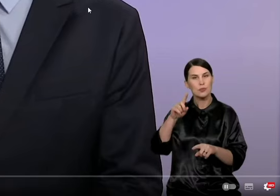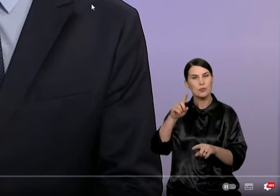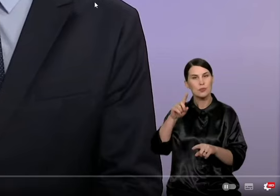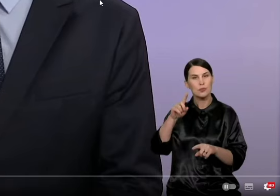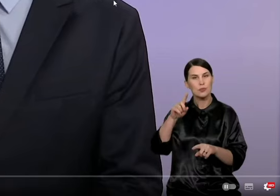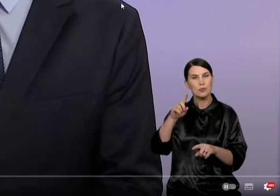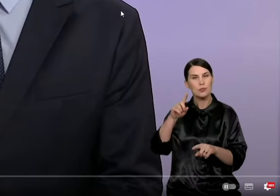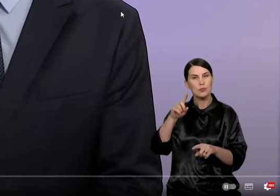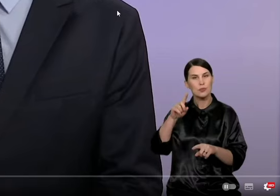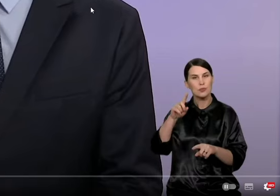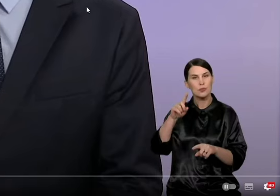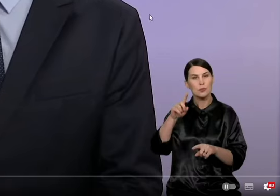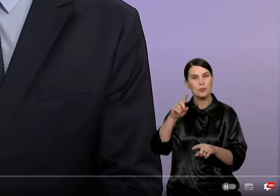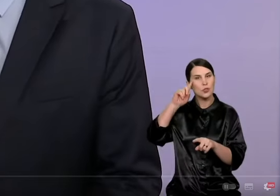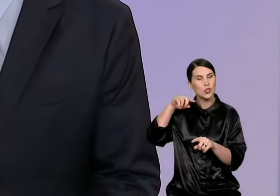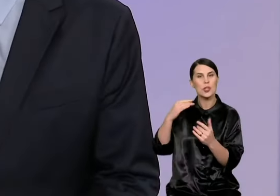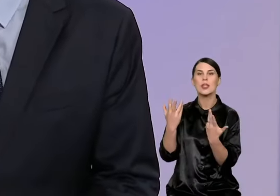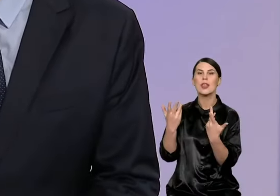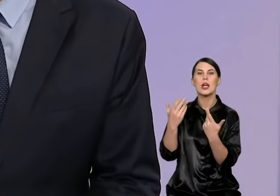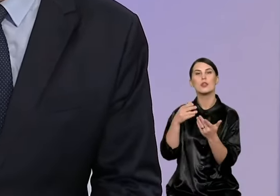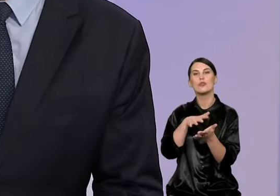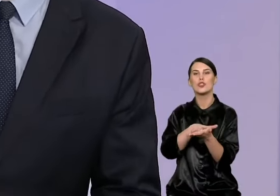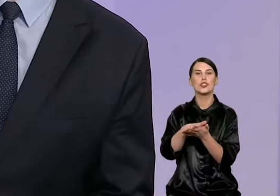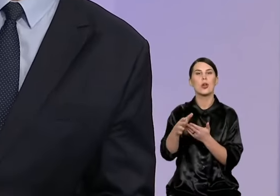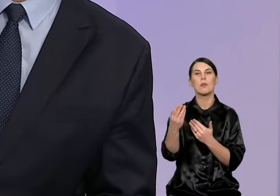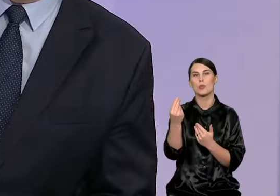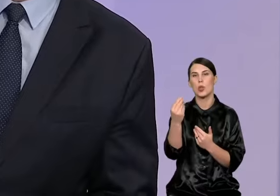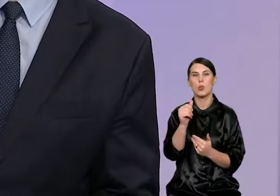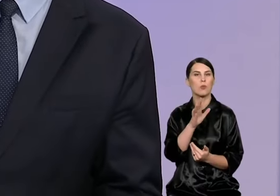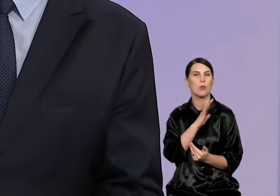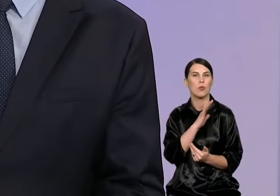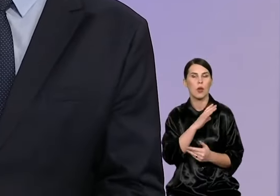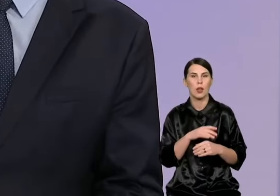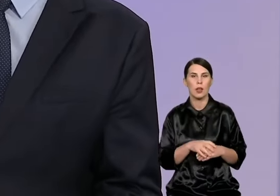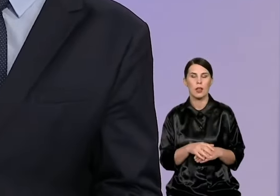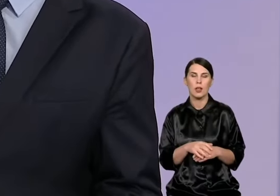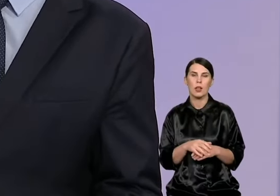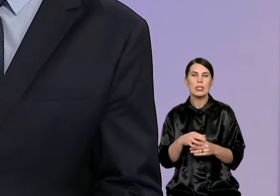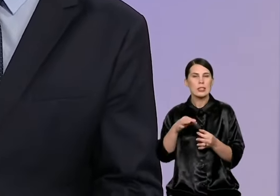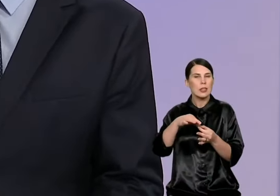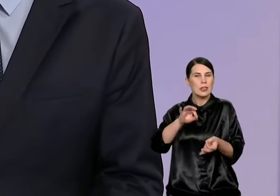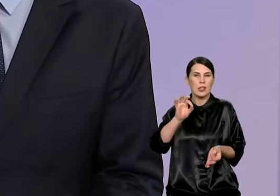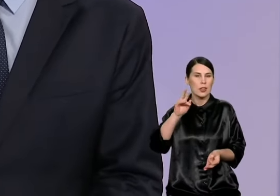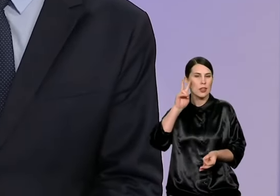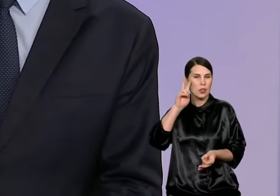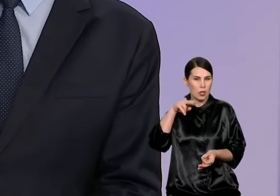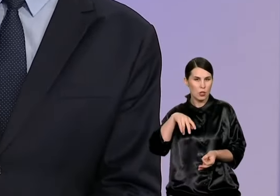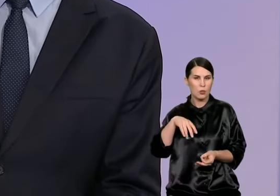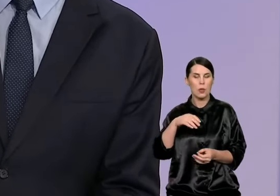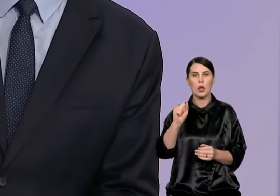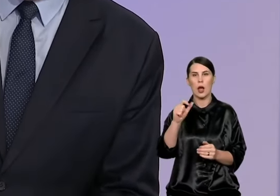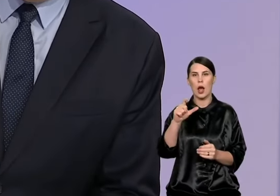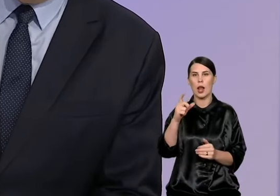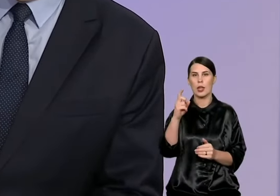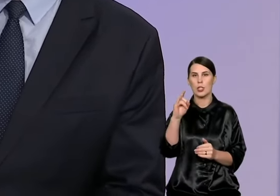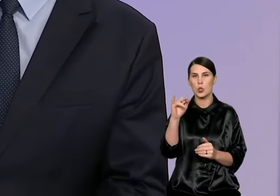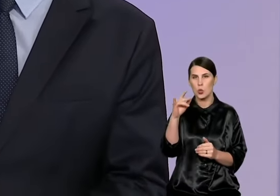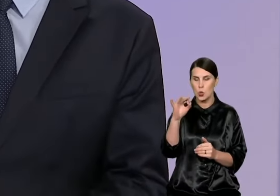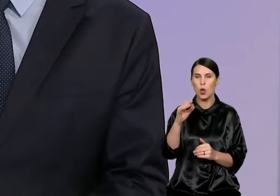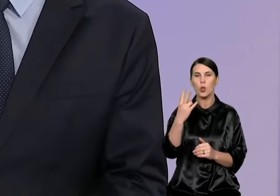per debatų šią penktanį, kur buvo tai. Sosiai išlaidosi gatvų tvarkimui, bet Algirdo gatvė 2,5 milijonų, grubai tariant.